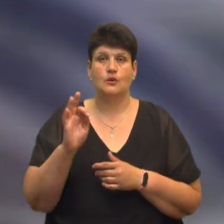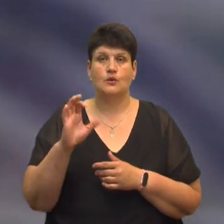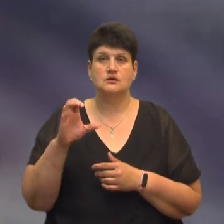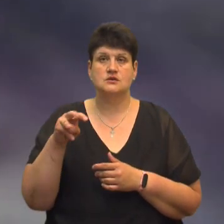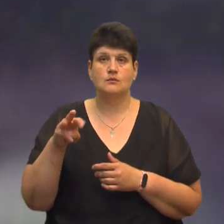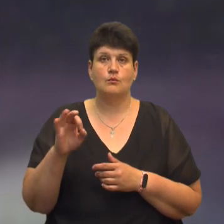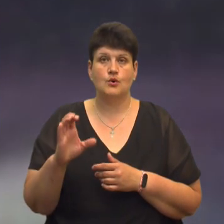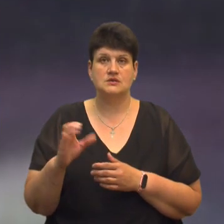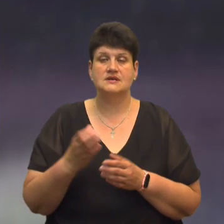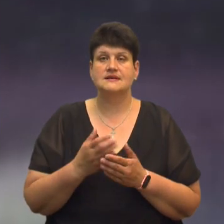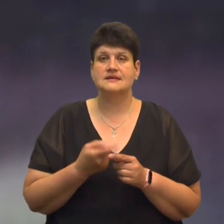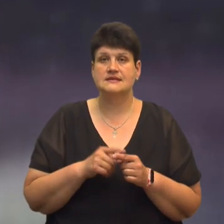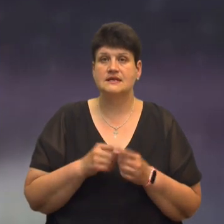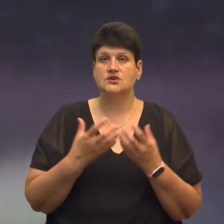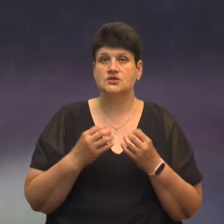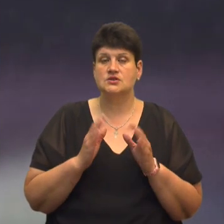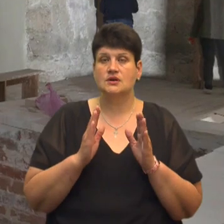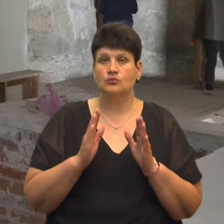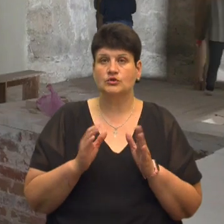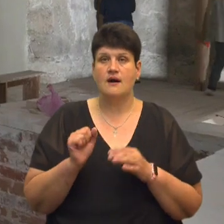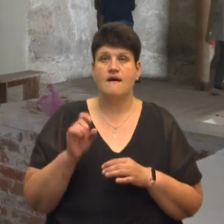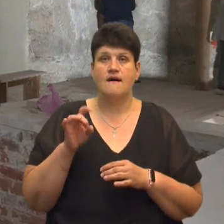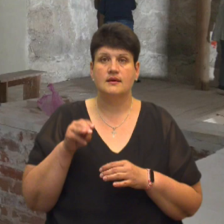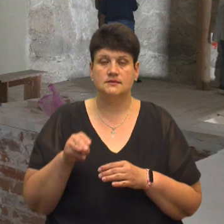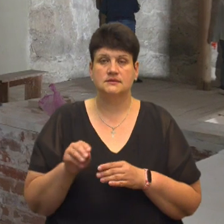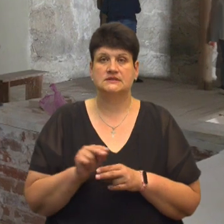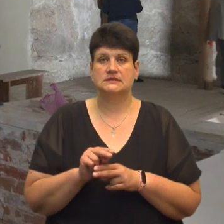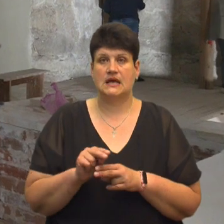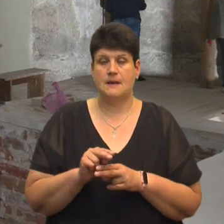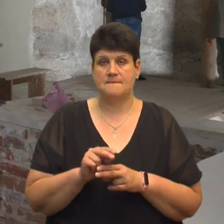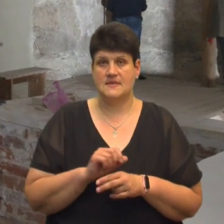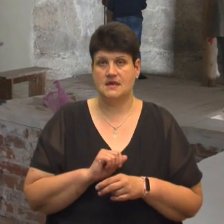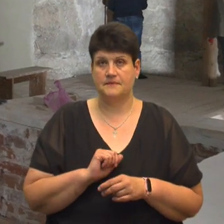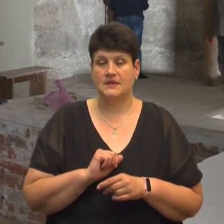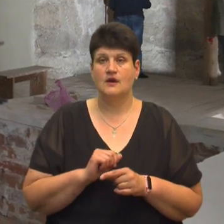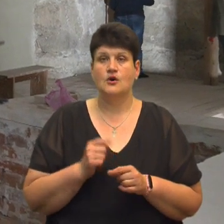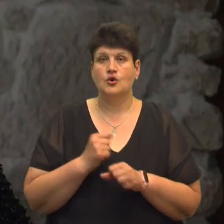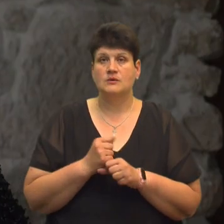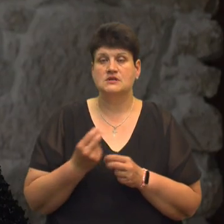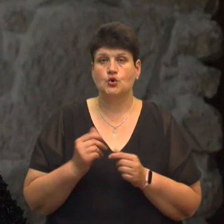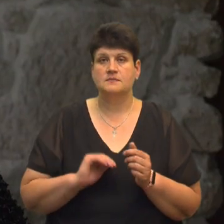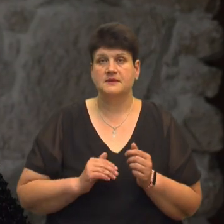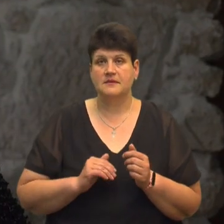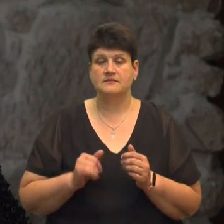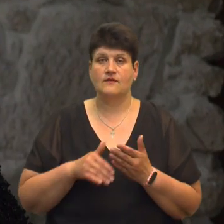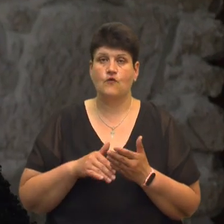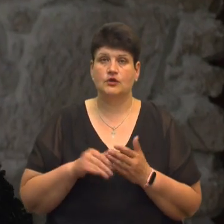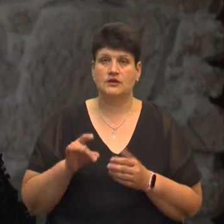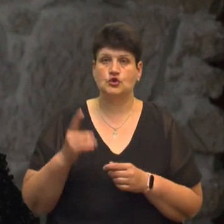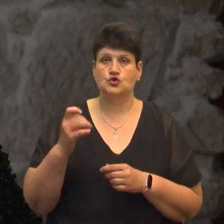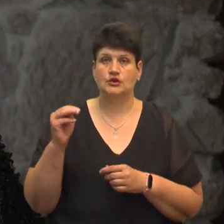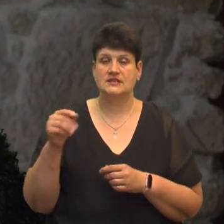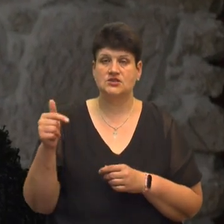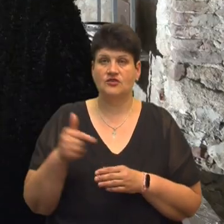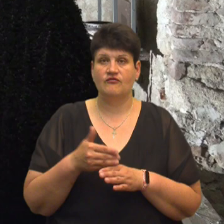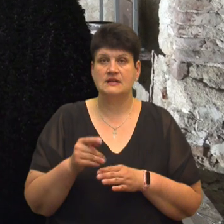така, як і кімнат «Арт-терапія». Облаштовують артпростіж за гроші підприємців та волонтерів. Також 100 тисяч гривень виділили